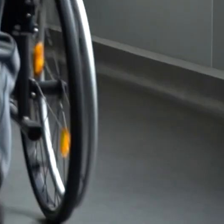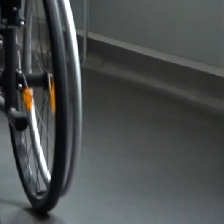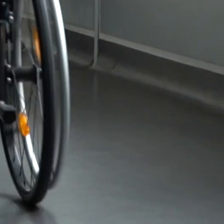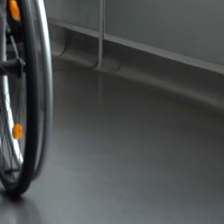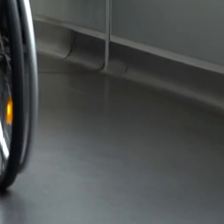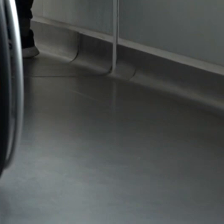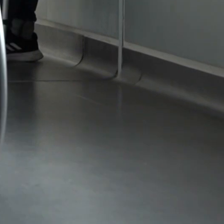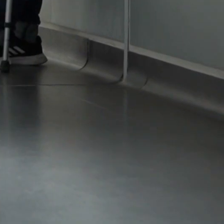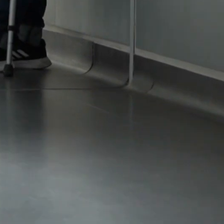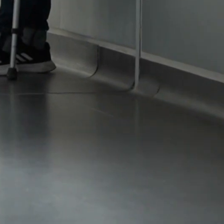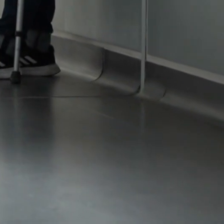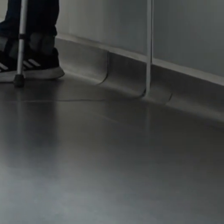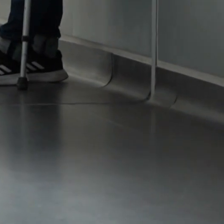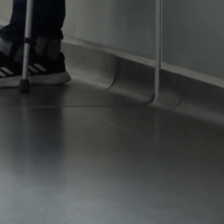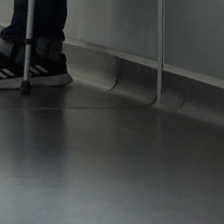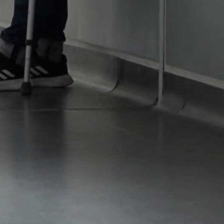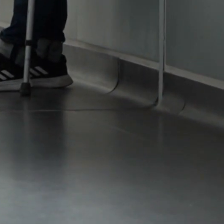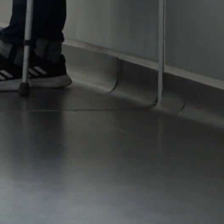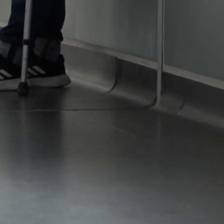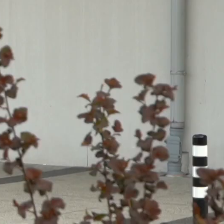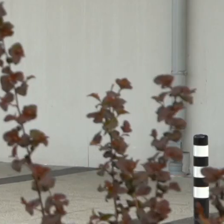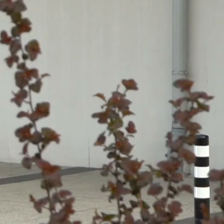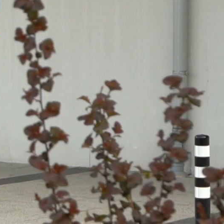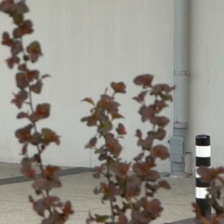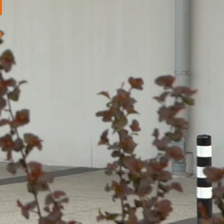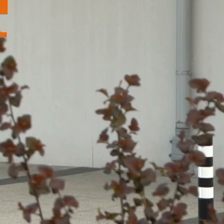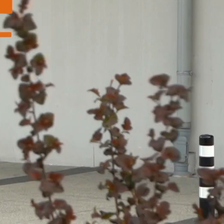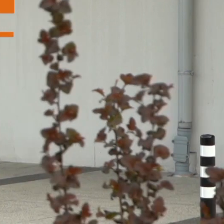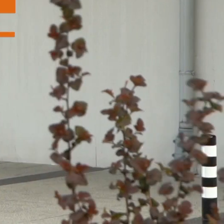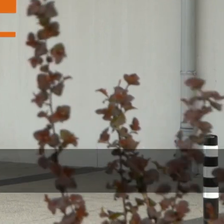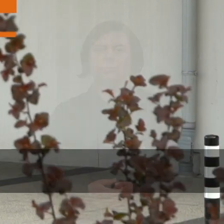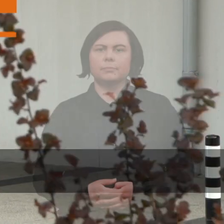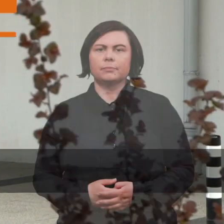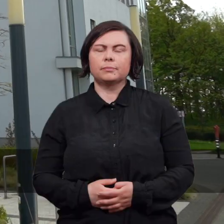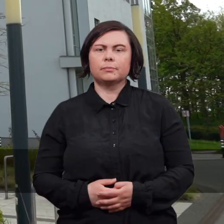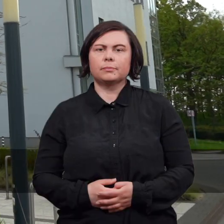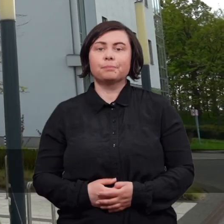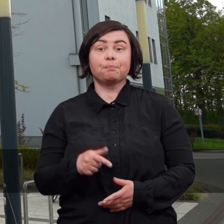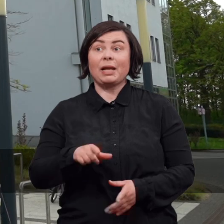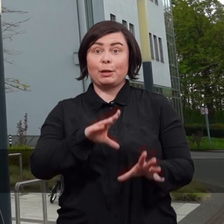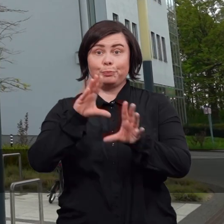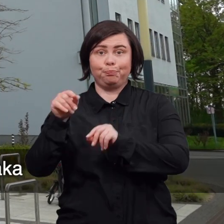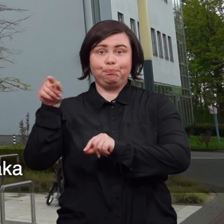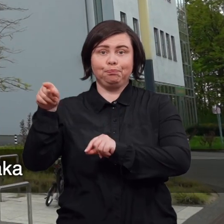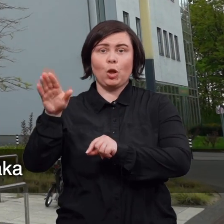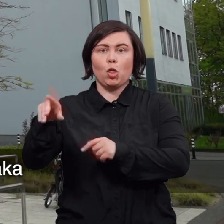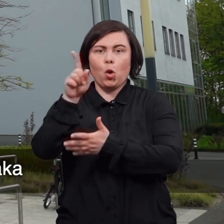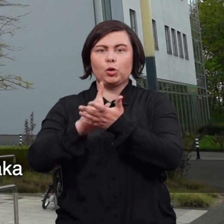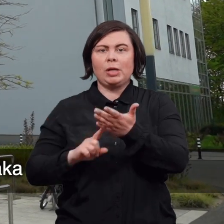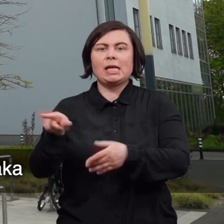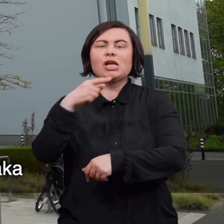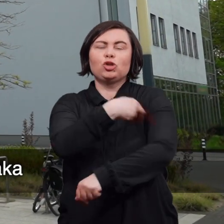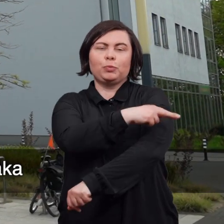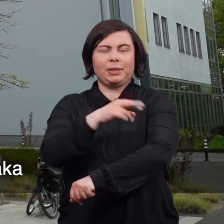Pacjent przewożony na wózku, Szpital Marciniaka i napis Nie ma barier Dolny Śląsk. Przenosimy się do Dolnośląskiego